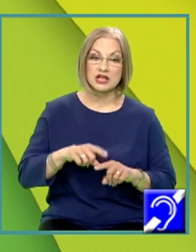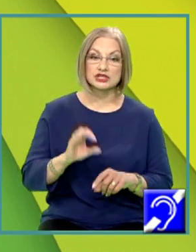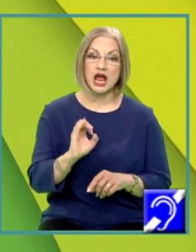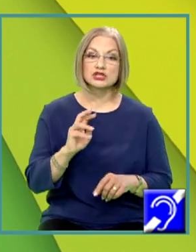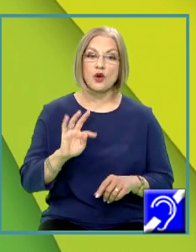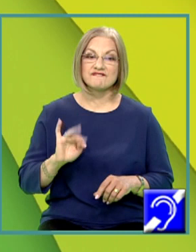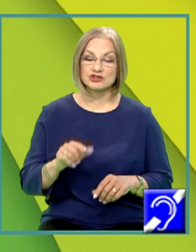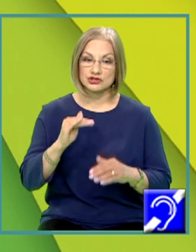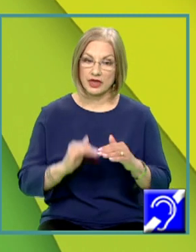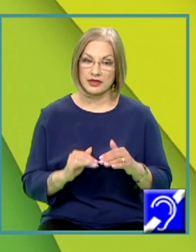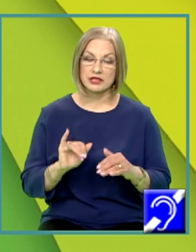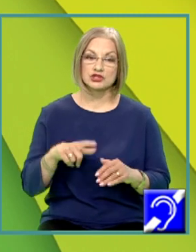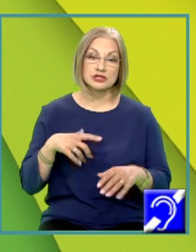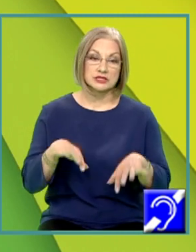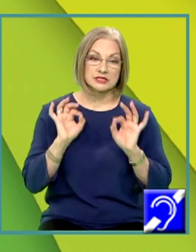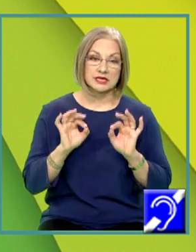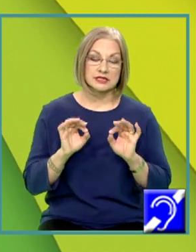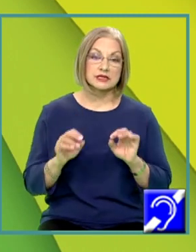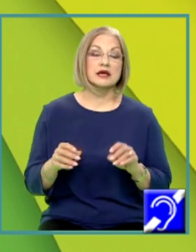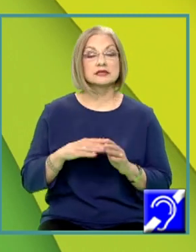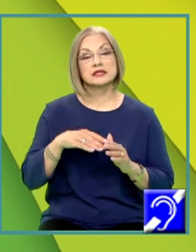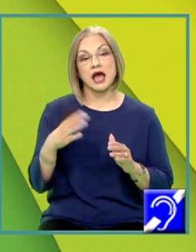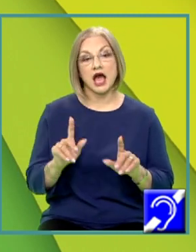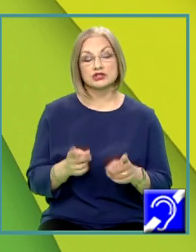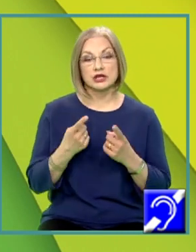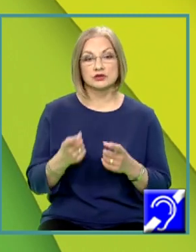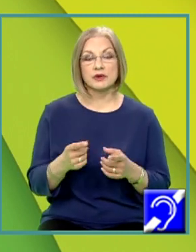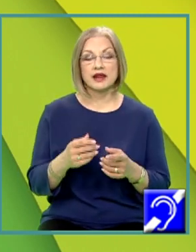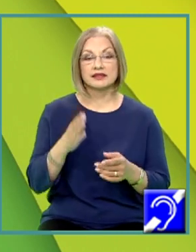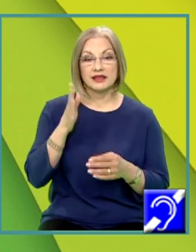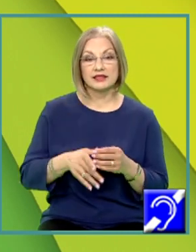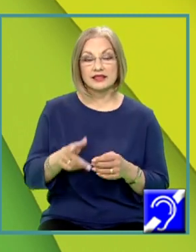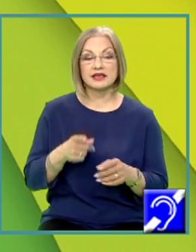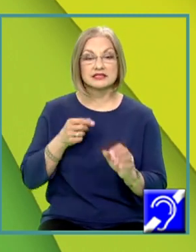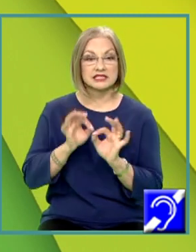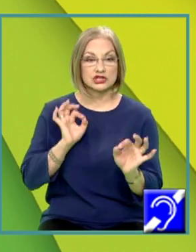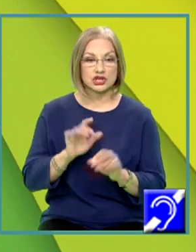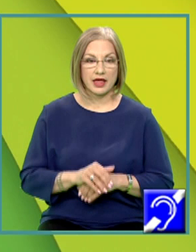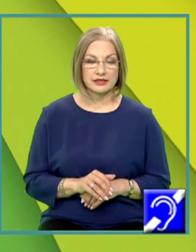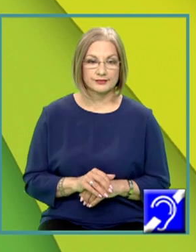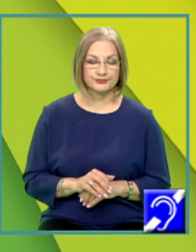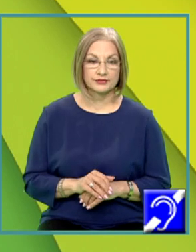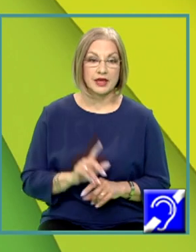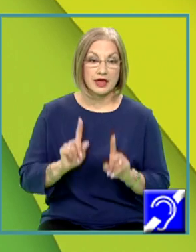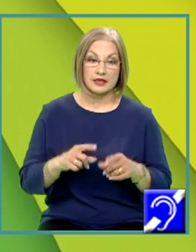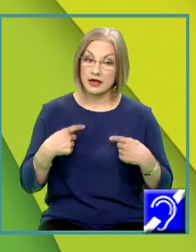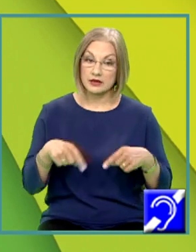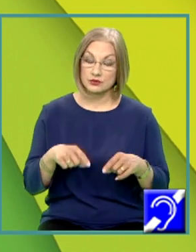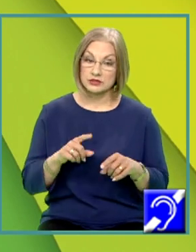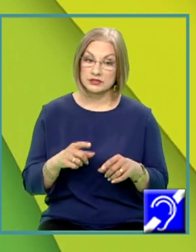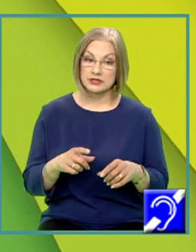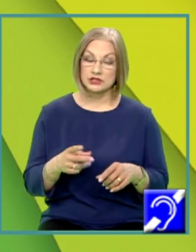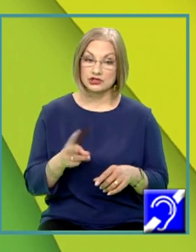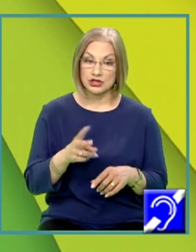și să se regăsească de aceeași parte față de săgeată. Dacă nu se găsesc